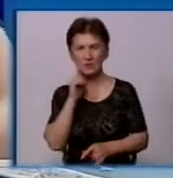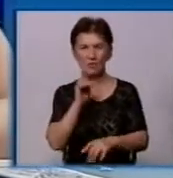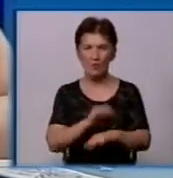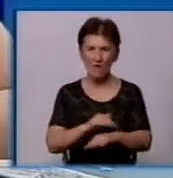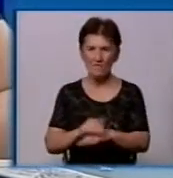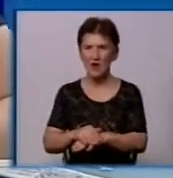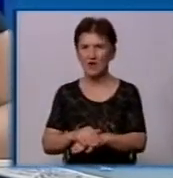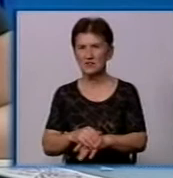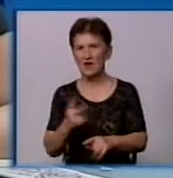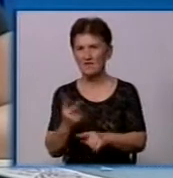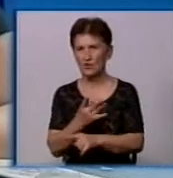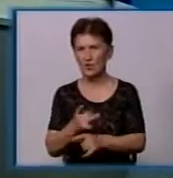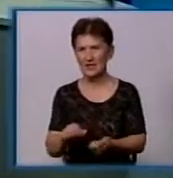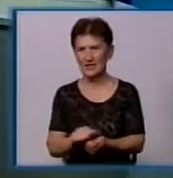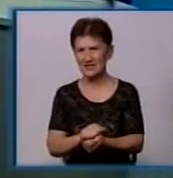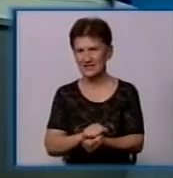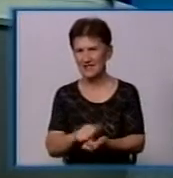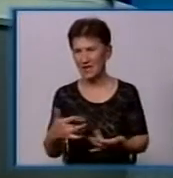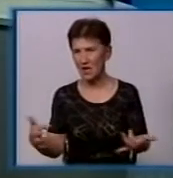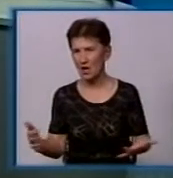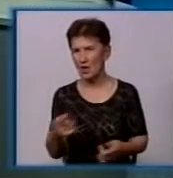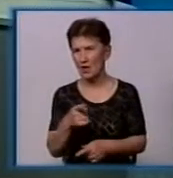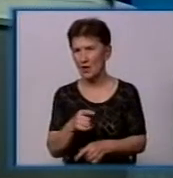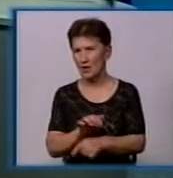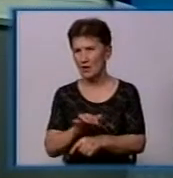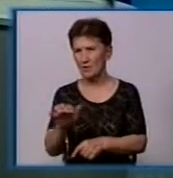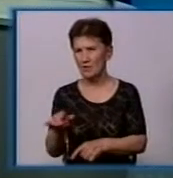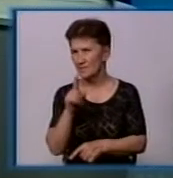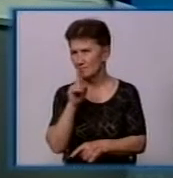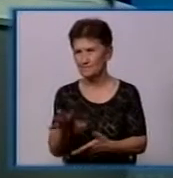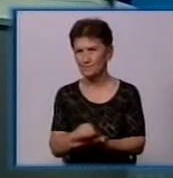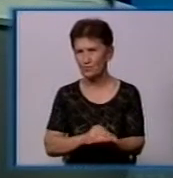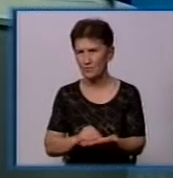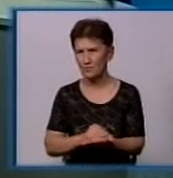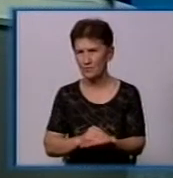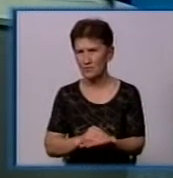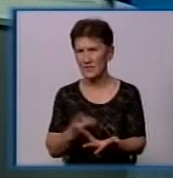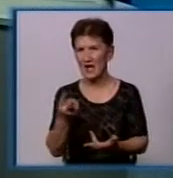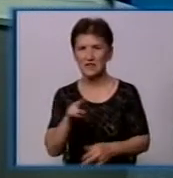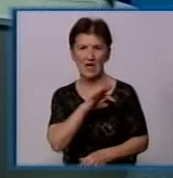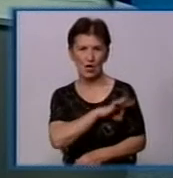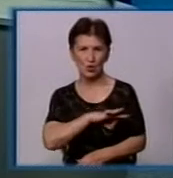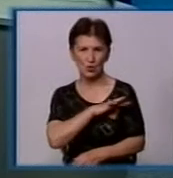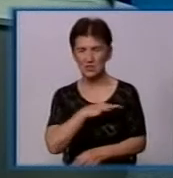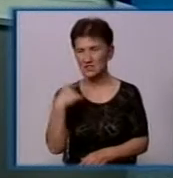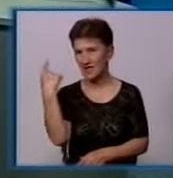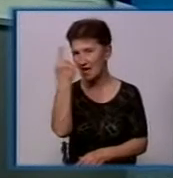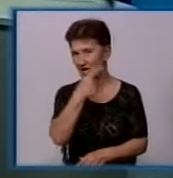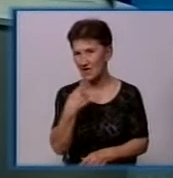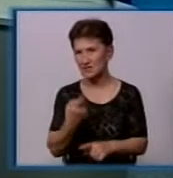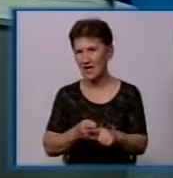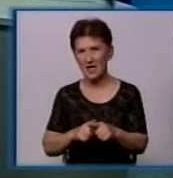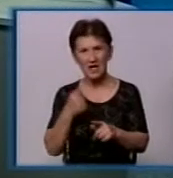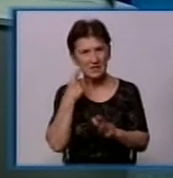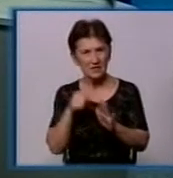сбору вторсыр'я, і він направлен непосредственно на осознання людей, я не буду повторяться. Для юридичних лиц це означає